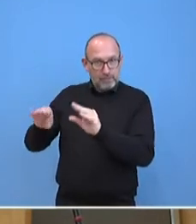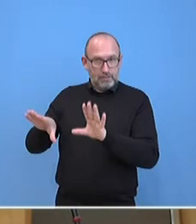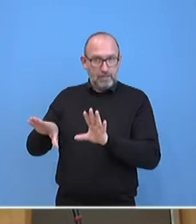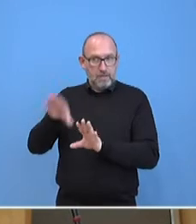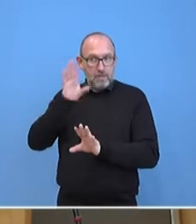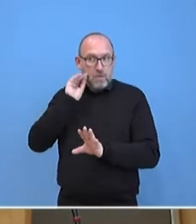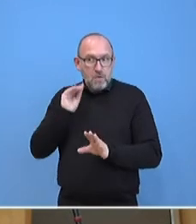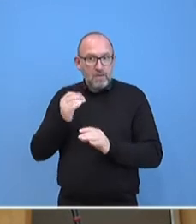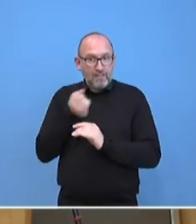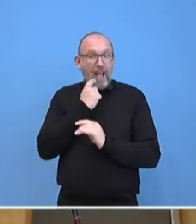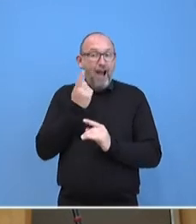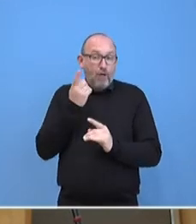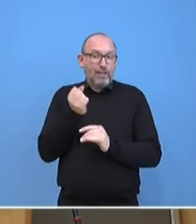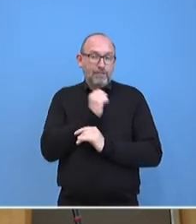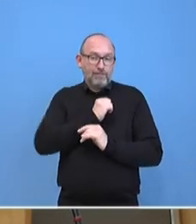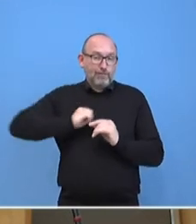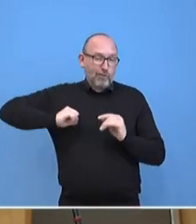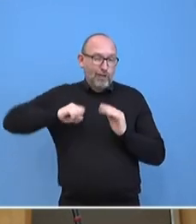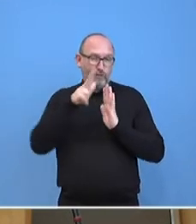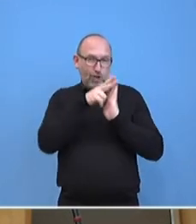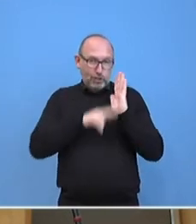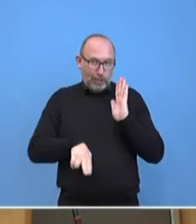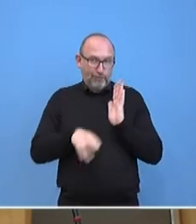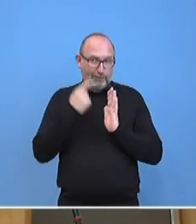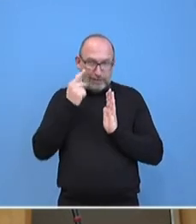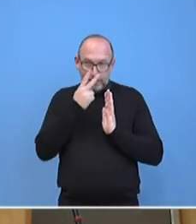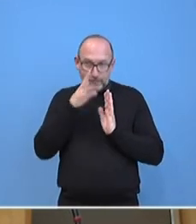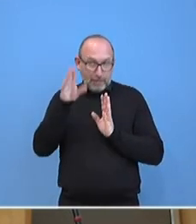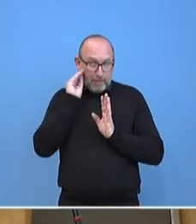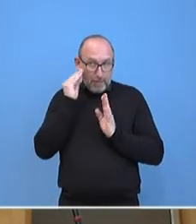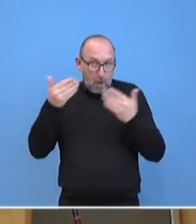Verstöße gegen diverse Vorschriften und Verbote.